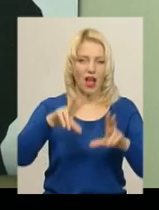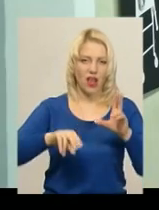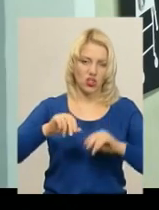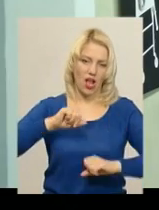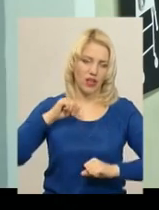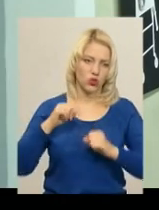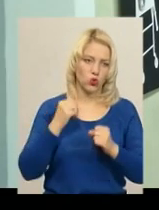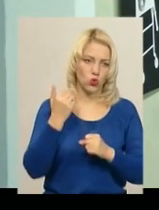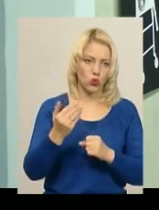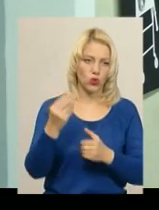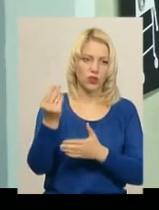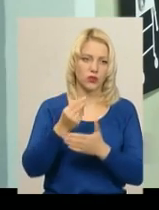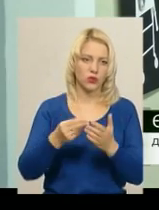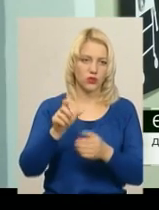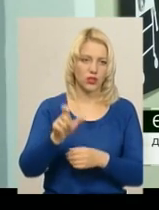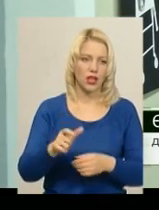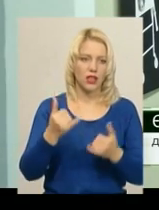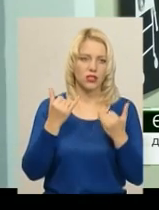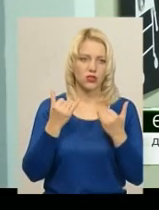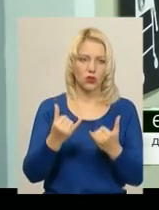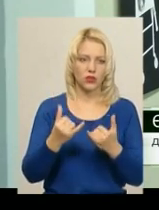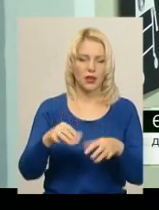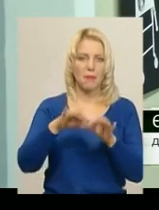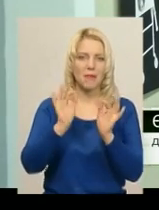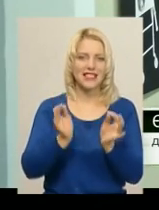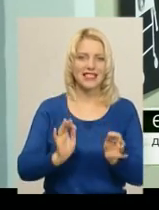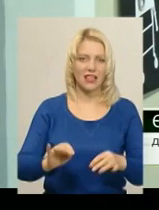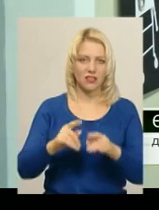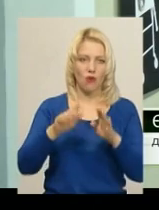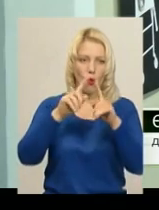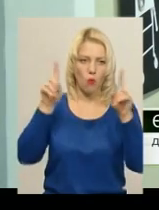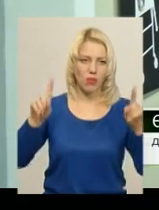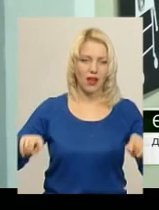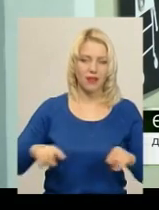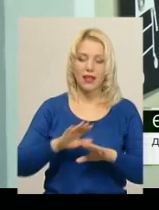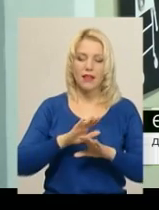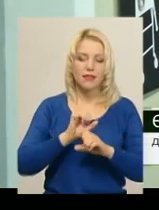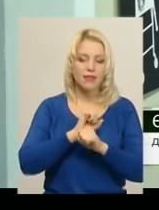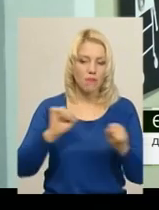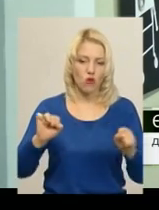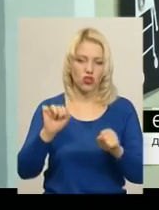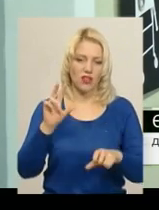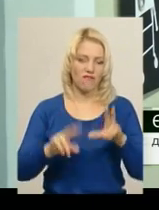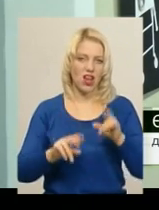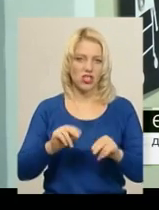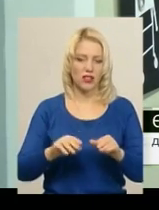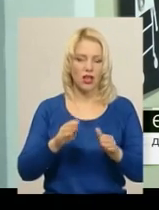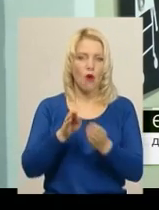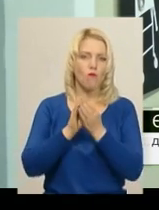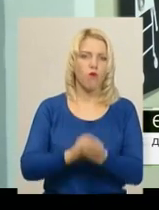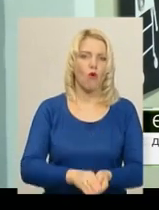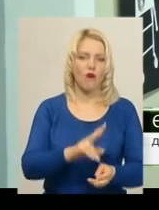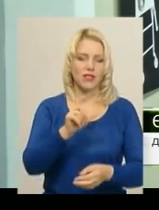журналіст Євгеній Семенюк. Сьогоднішнє мистецтво плаката не можна вважати похованим заживо, тому